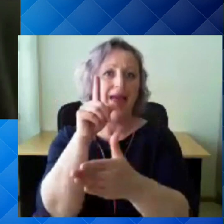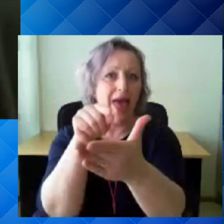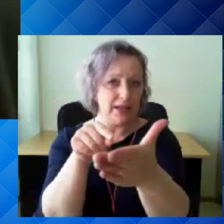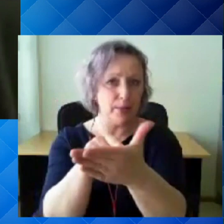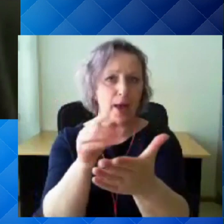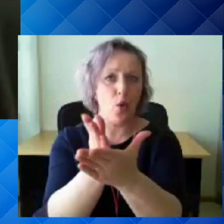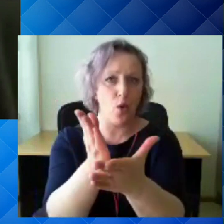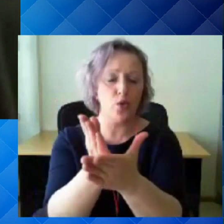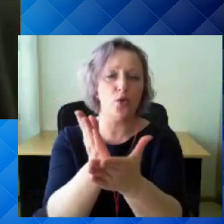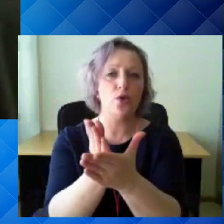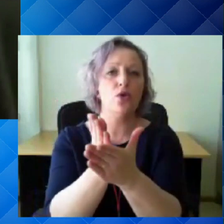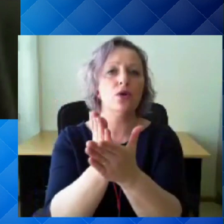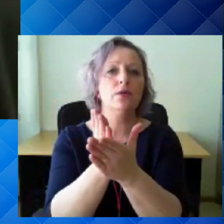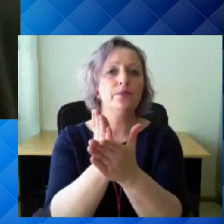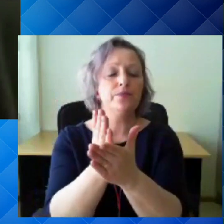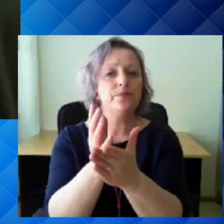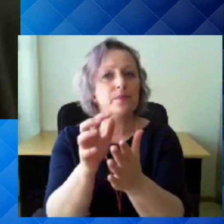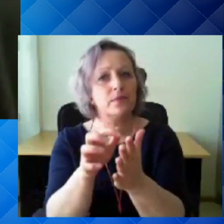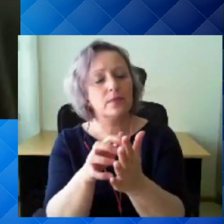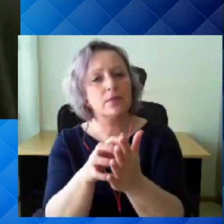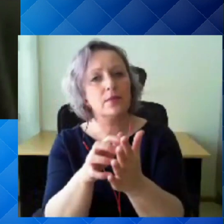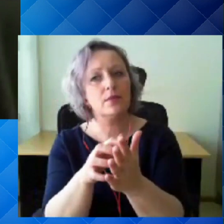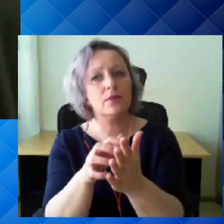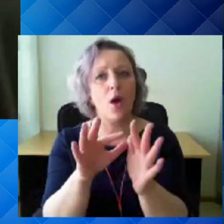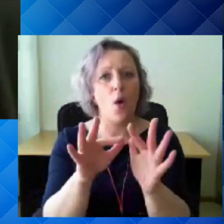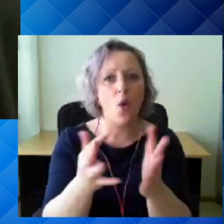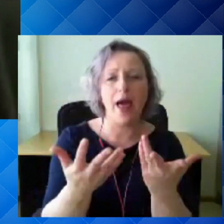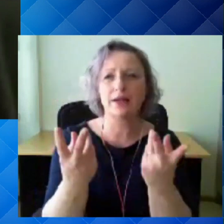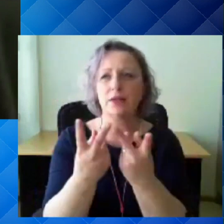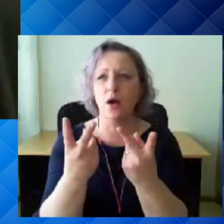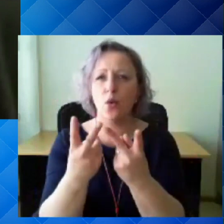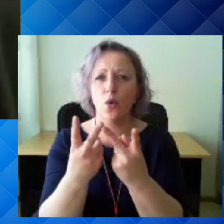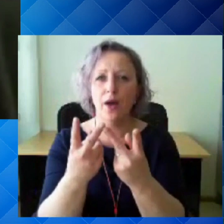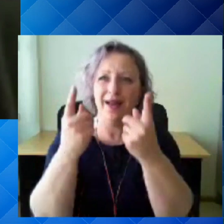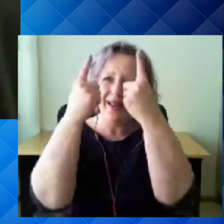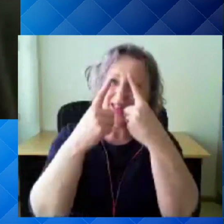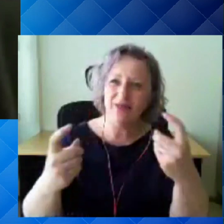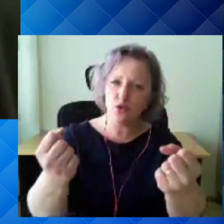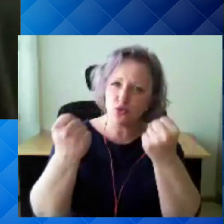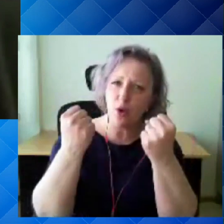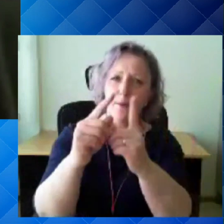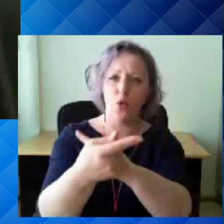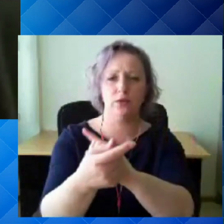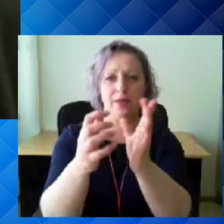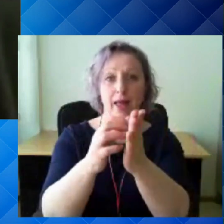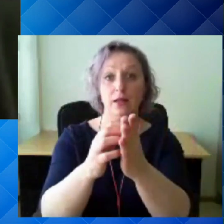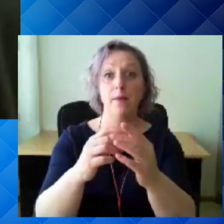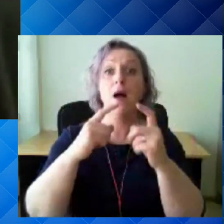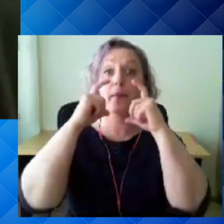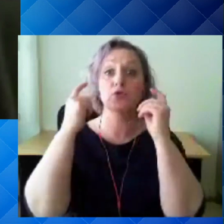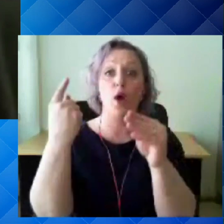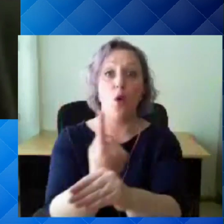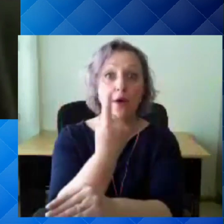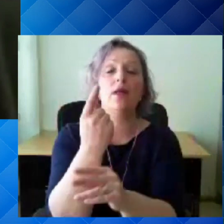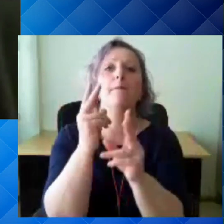natukene tugevdada seda sõnumit, et tegemist ikkagi on ühekordselt kasutatava